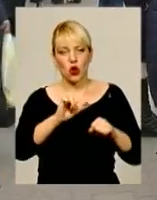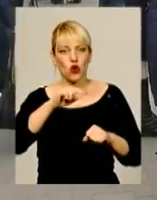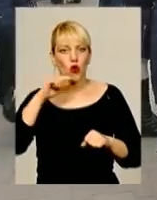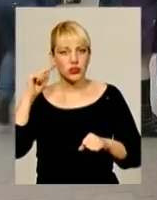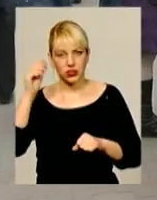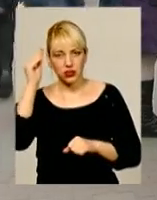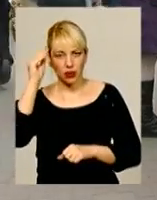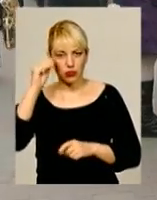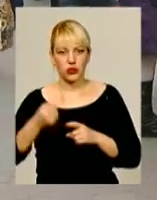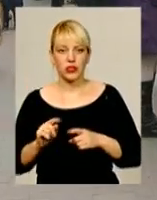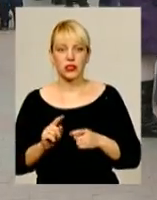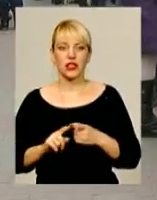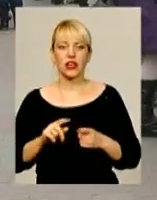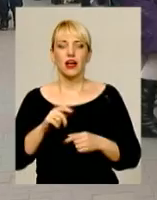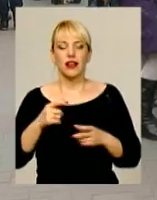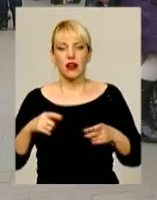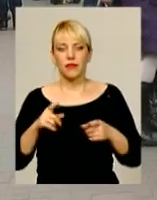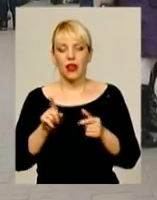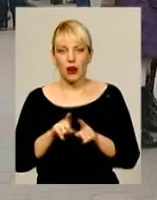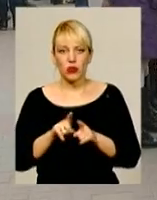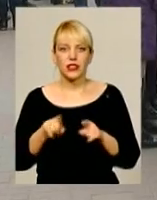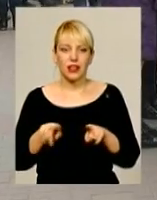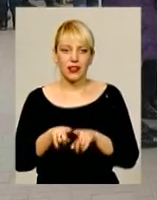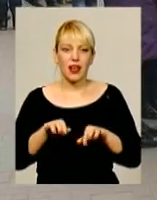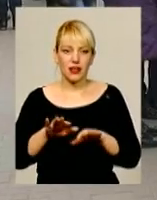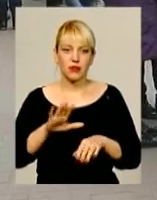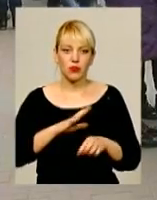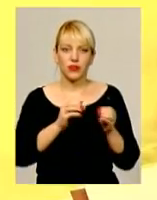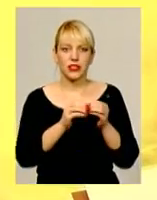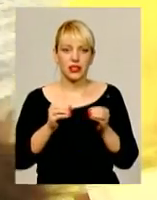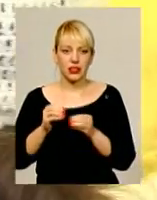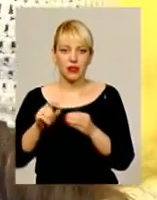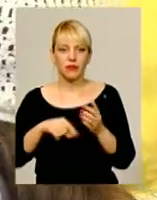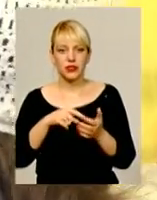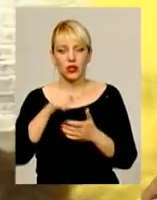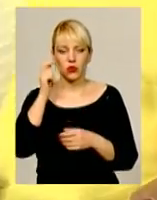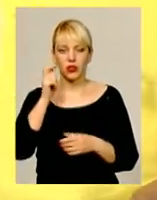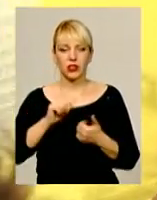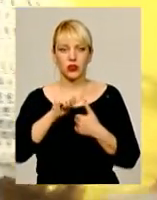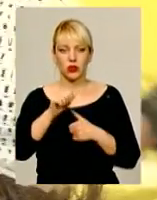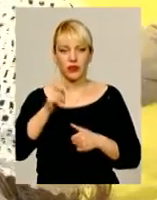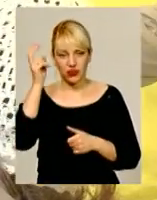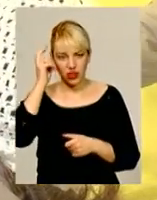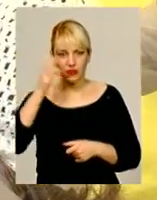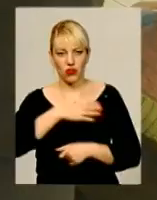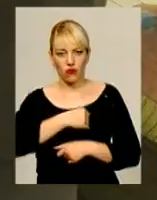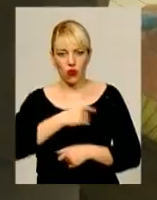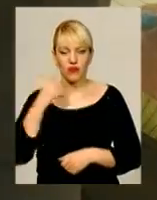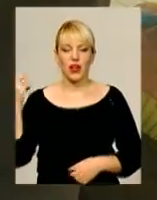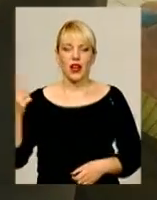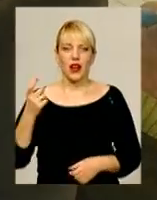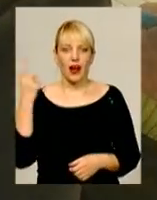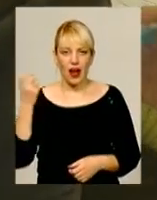Хмельницького, такі ж акції у цей день відбулися ще у десяти містах України. Зокрема, у Києві, Львові, Харкові,